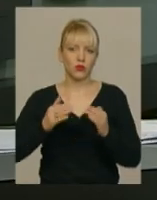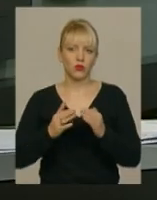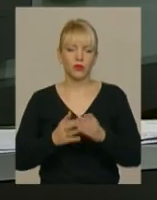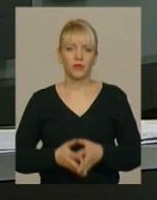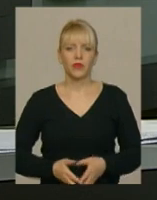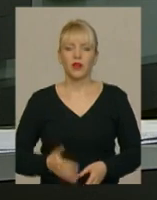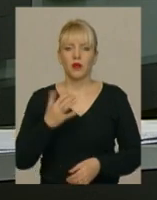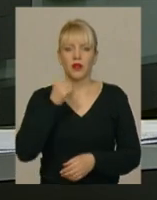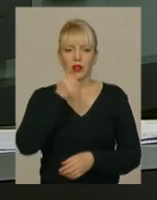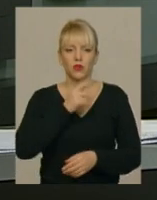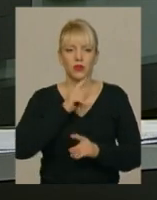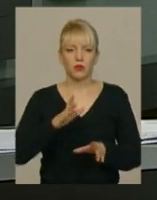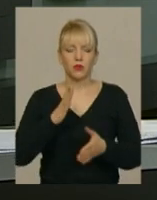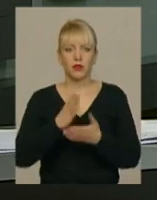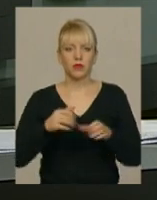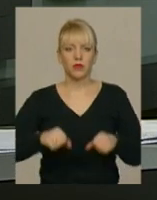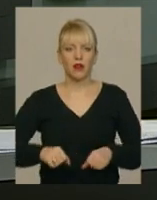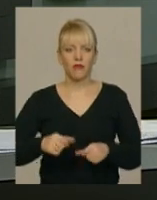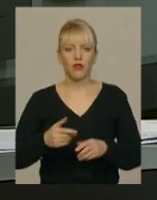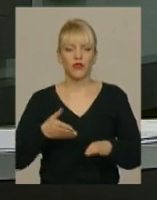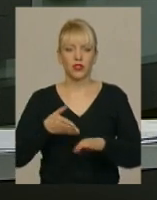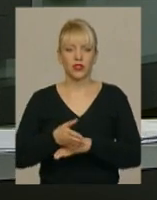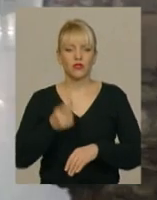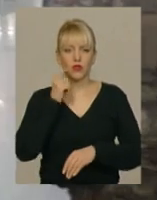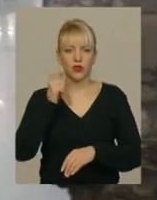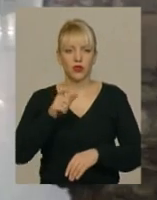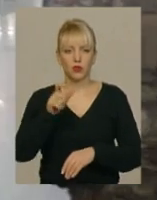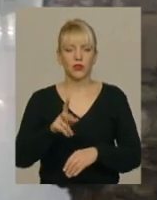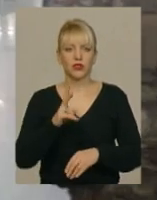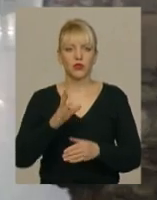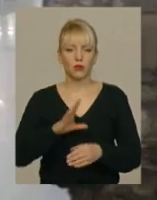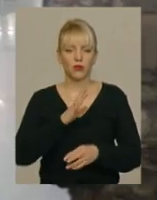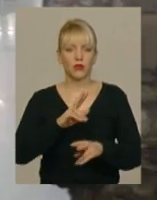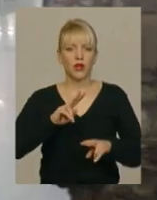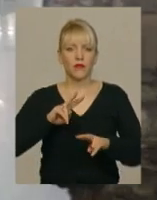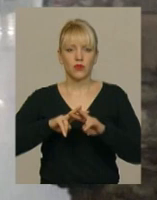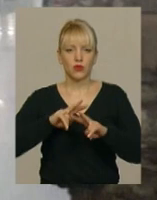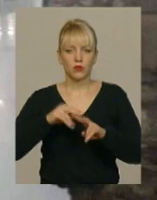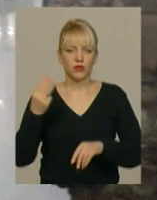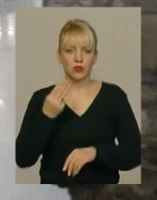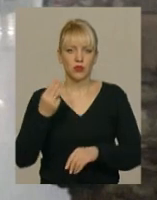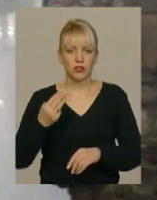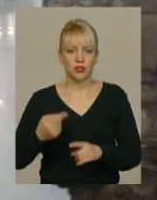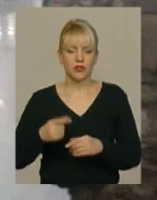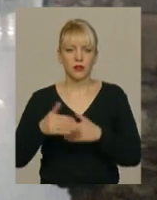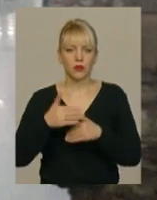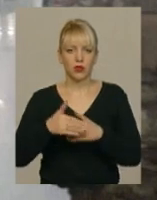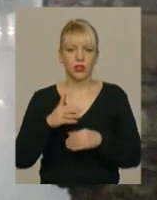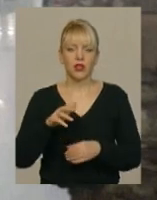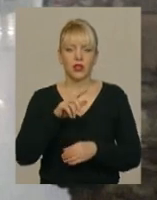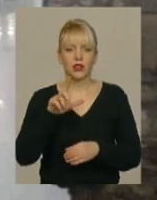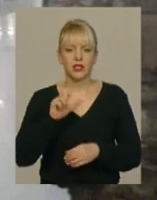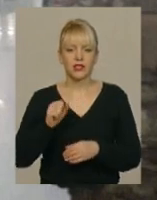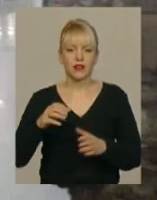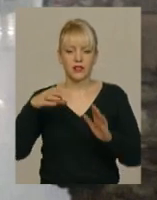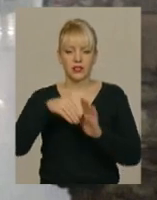П'ять років не матиме права в'їзду в Україну громадянин Грузії, який відбував покарання в Шепетівській виправній колонії, за крадіжки в складі злочинного